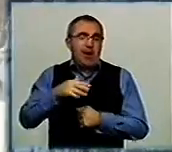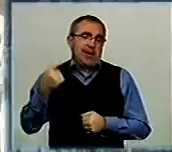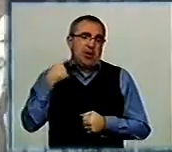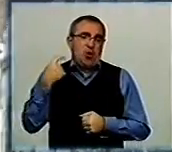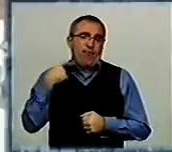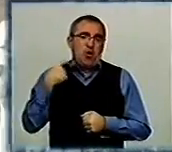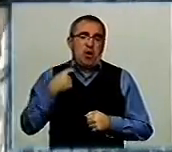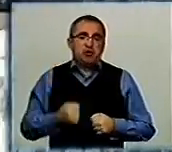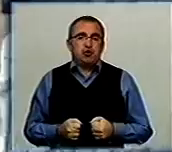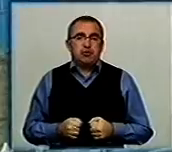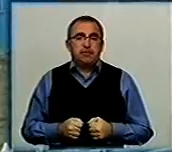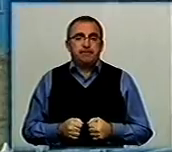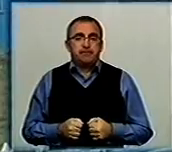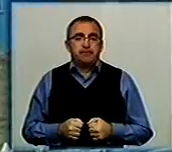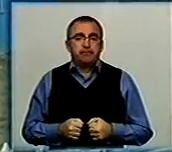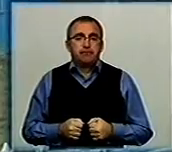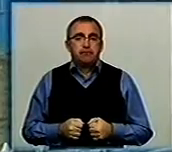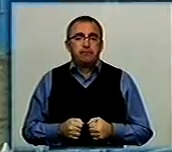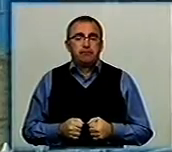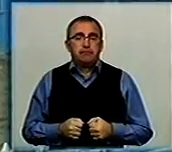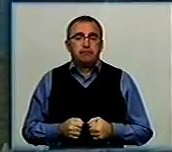Сергій Михайлін, Анатолій Басистий. День за днем.